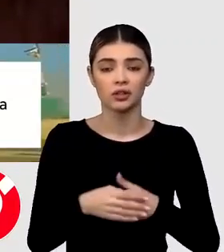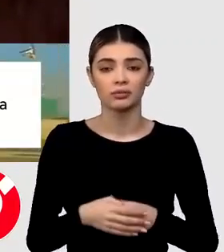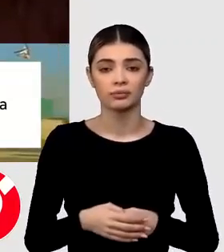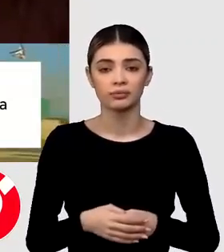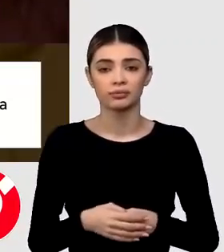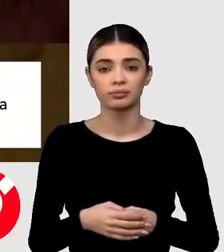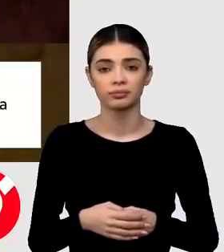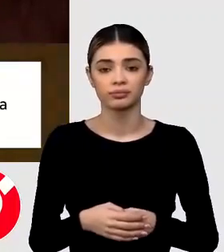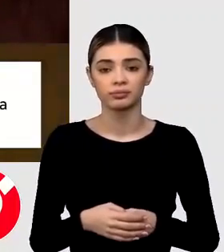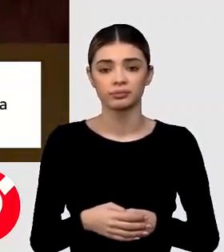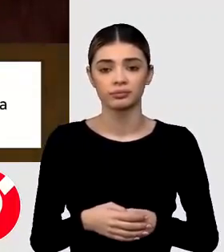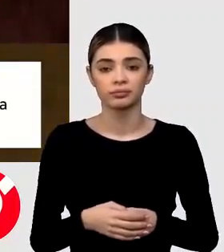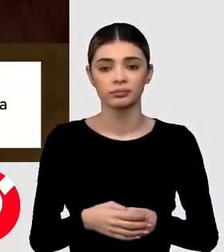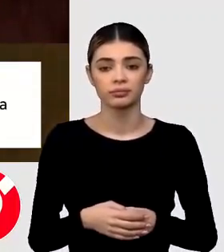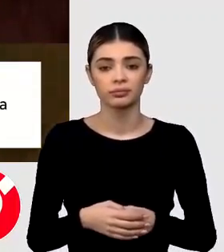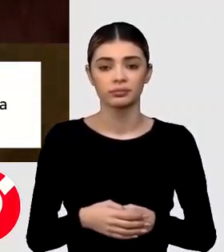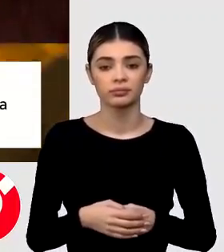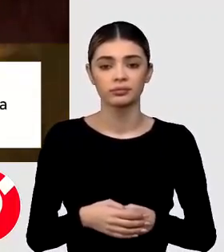țării vecine?